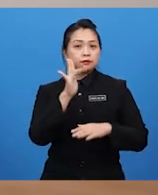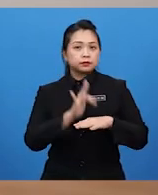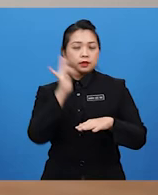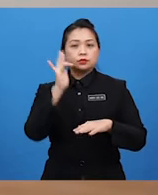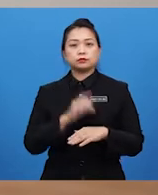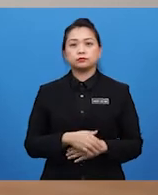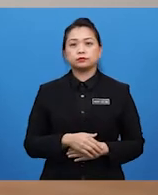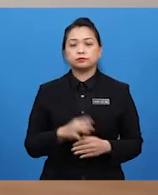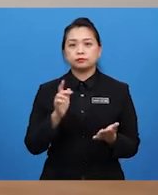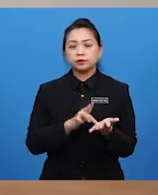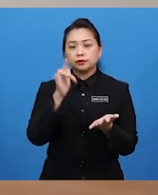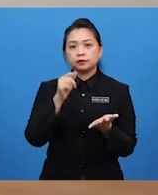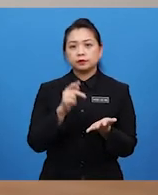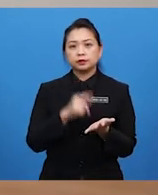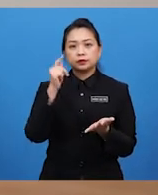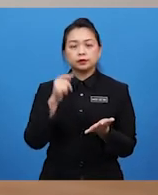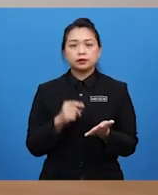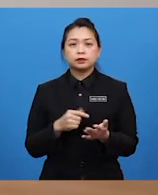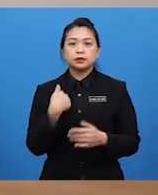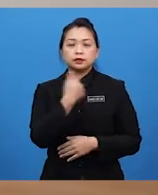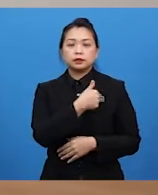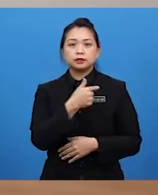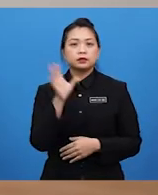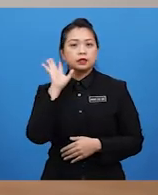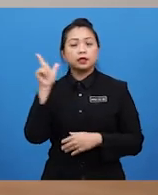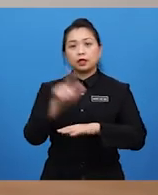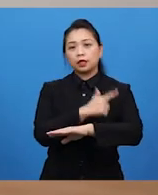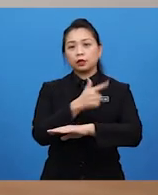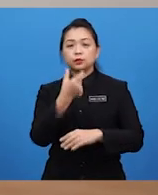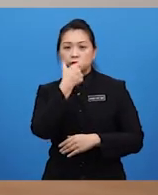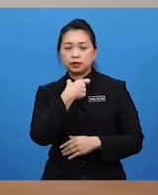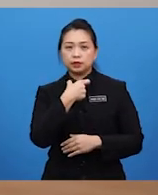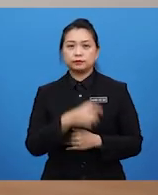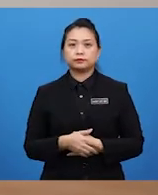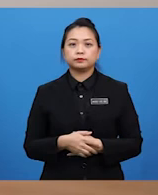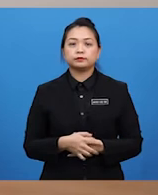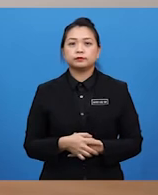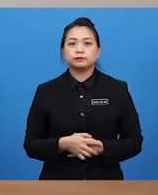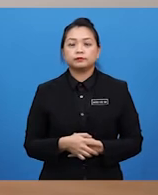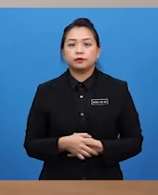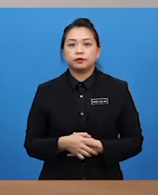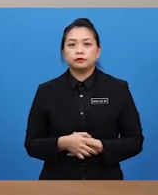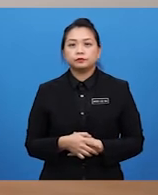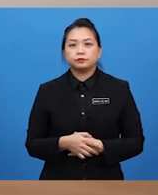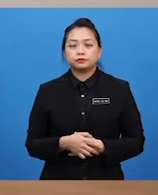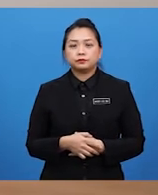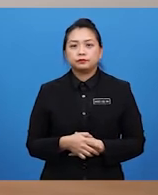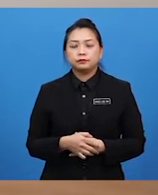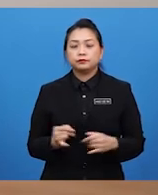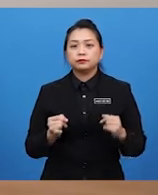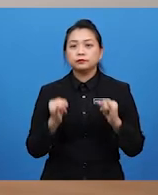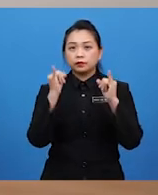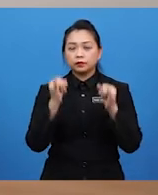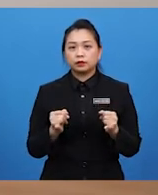kadang-kadang kita dengar lagu sedih, gembira. Melalui emosi yang dihasilkan, rupanya individu yang menulis lirik